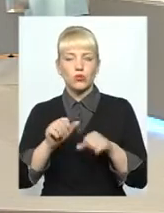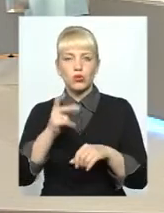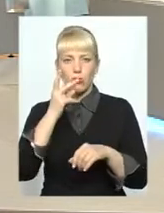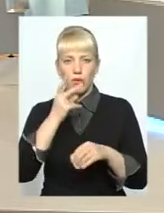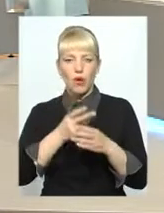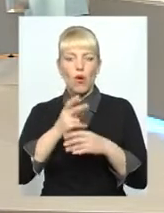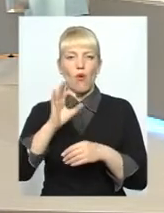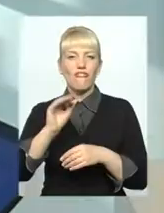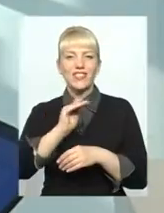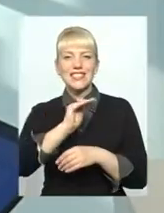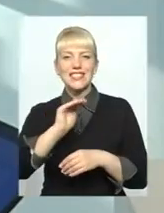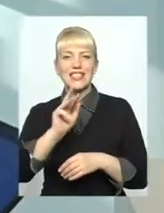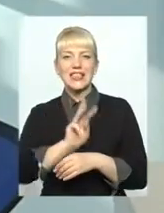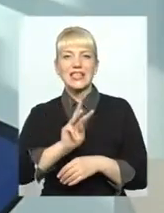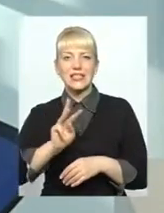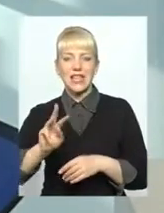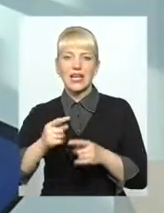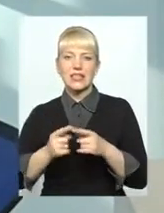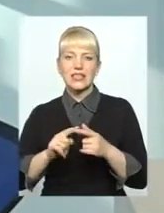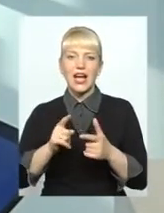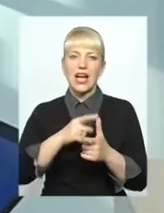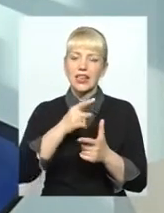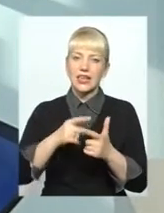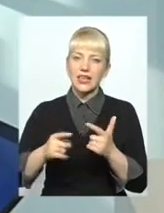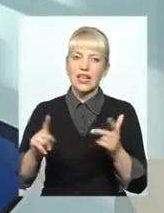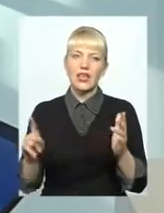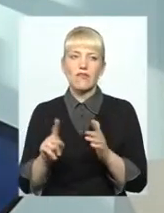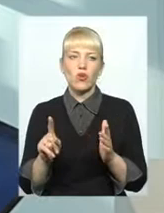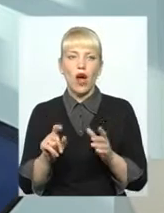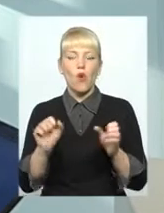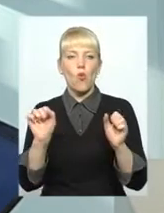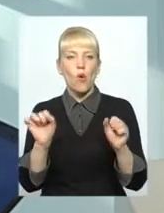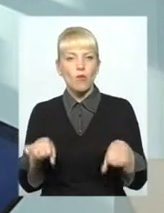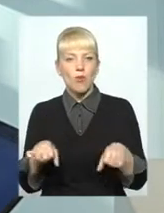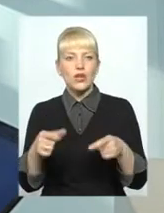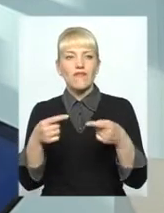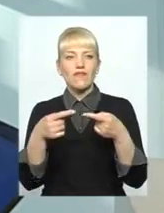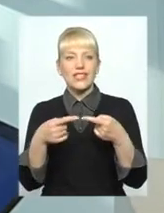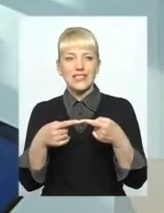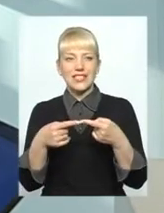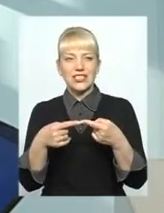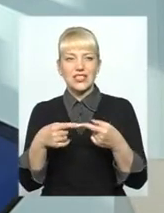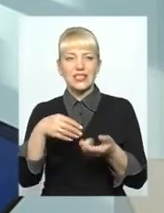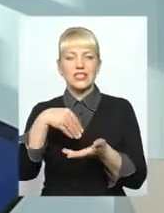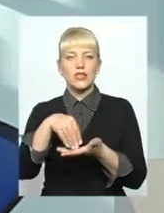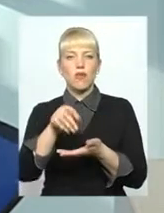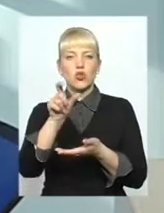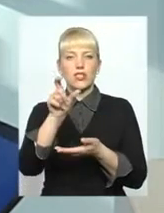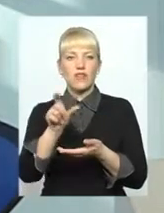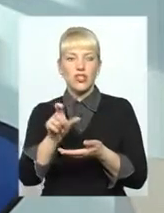офіційному сайті. Тобто, це альтернатива, яку може визначити споживач,